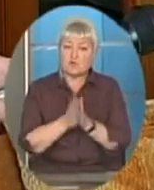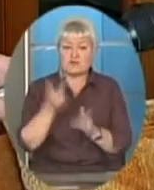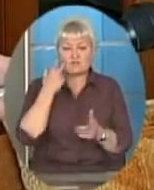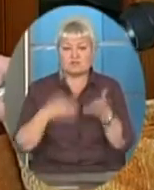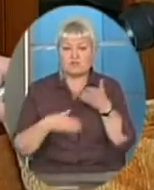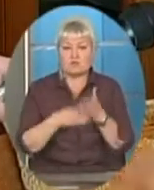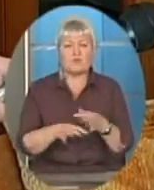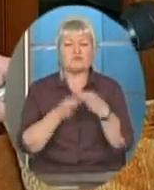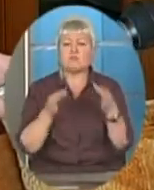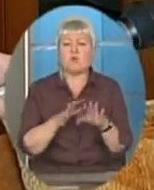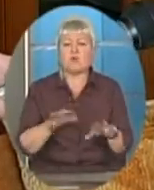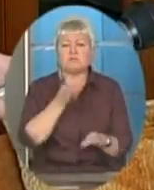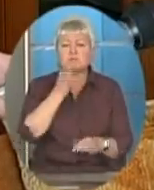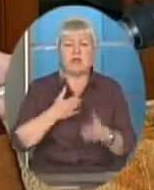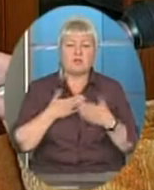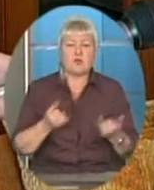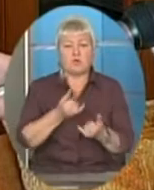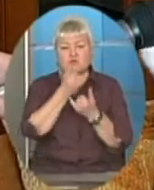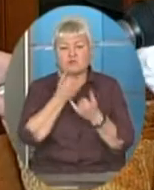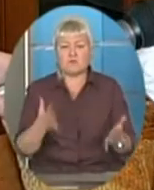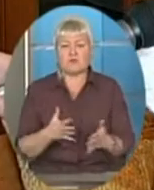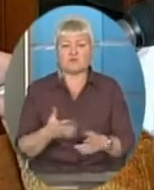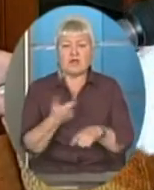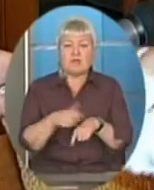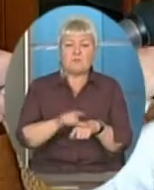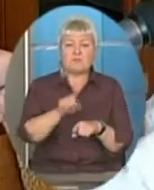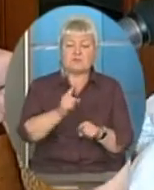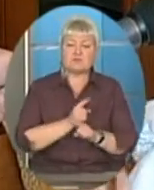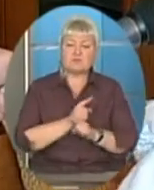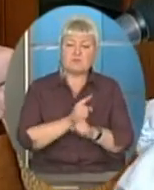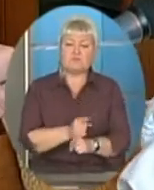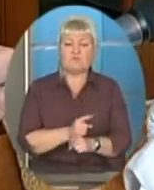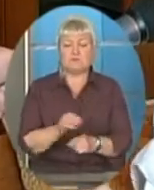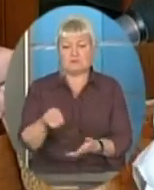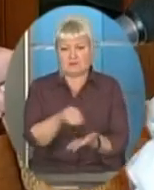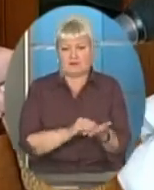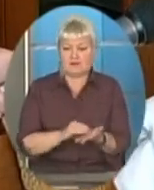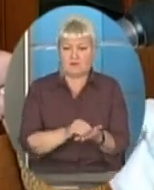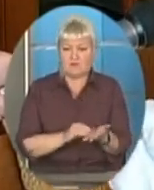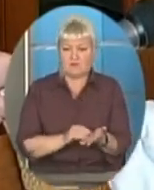ніколи не скаже, що не хоче, не може. Більшість він часу проводить, звичайно, що на тренування.